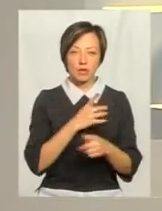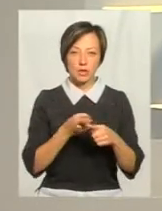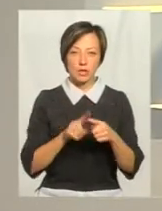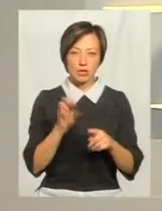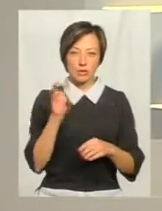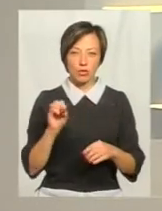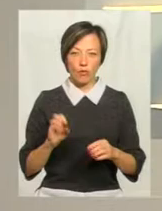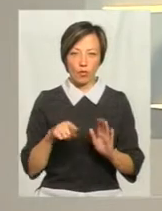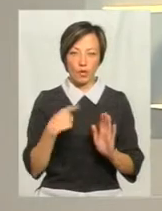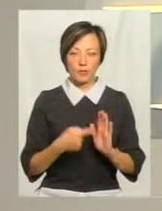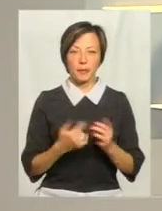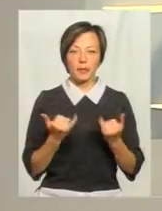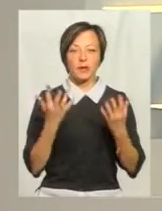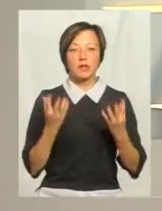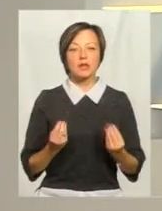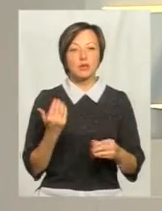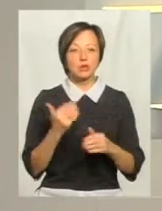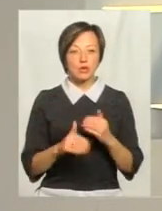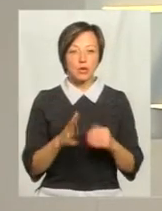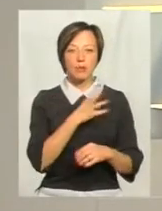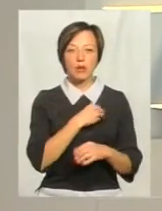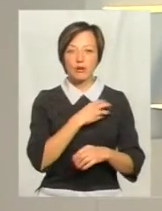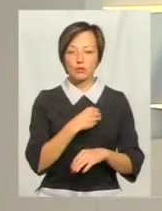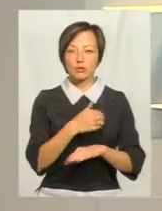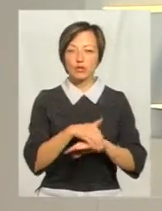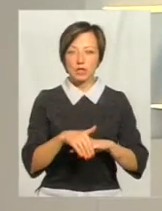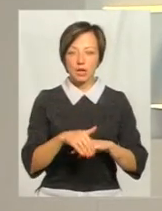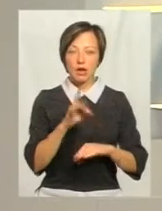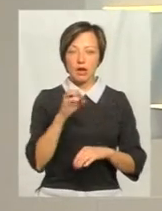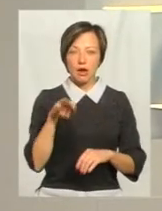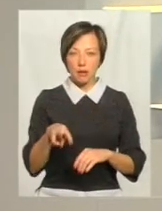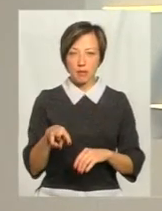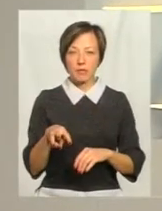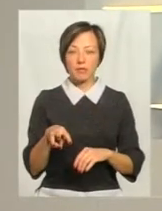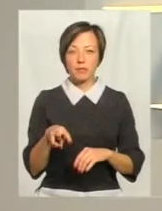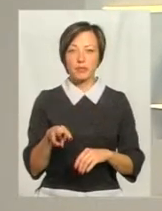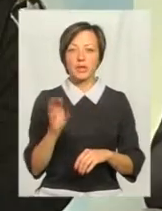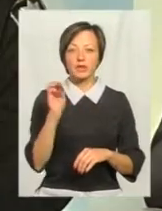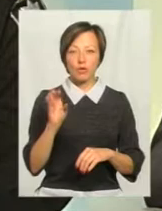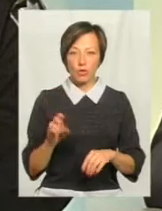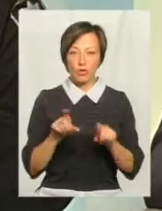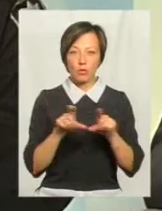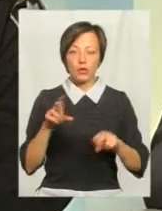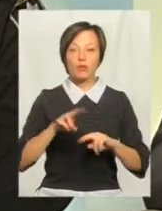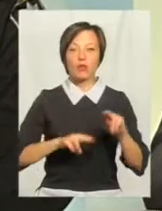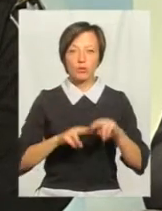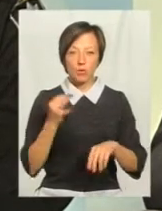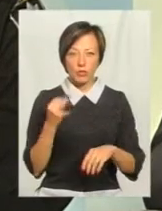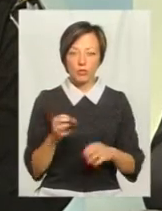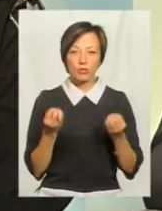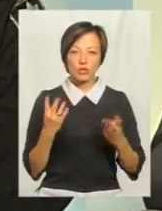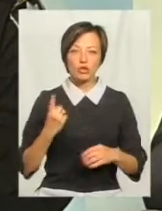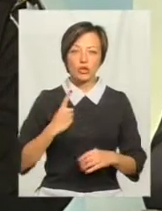'єкти? На сьогоднішній день вже по Львівському шосе Рем, там вже світлофорний об'єкт побудований. Просто